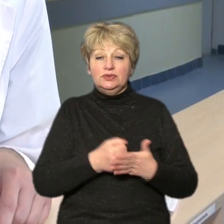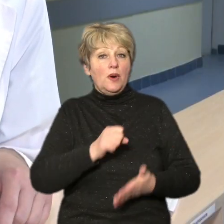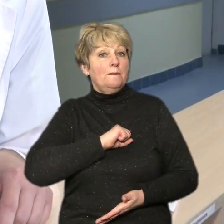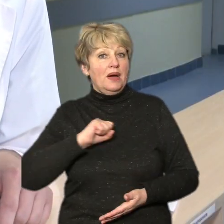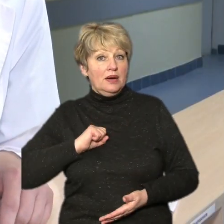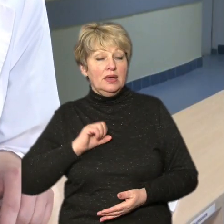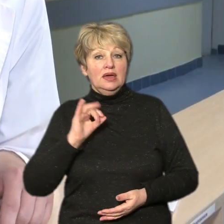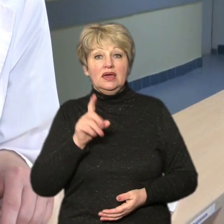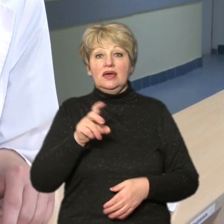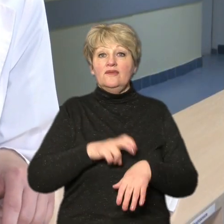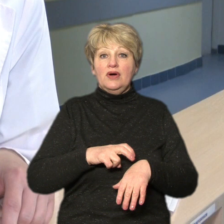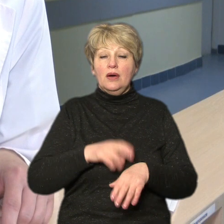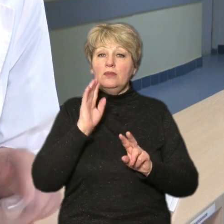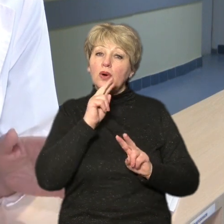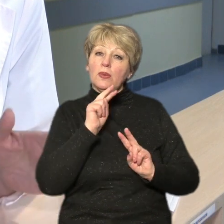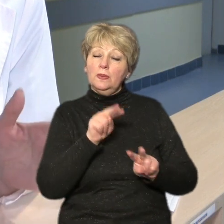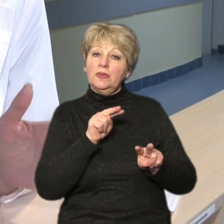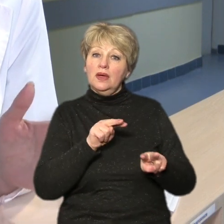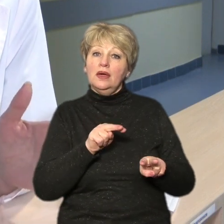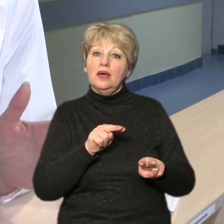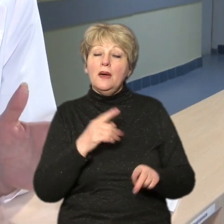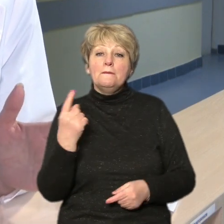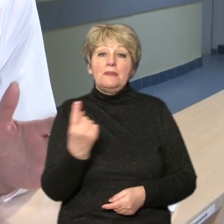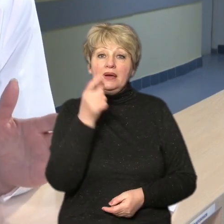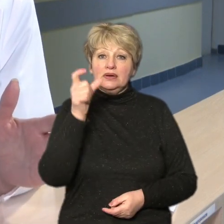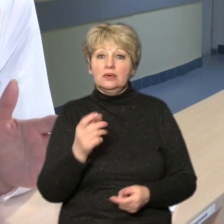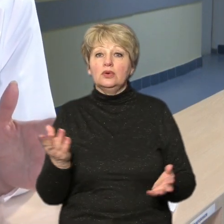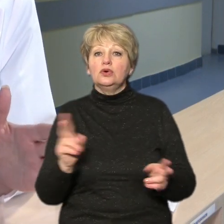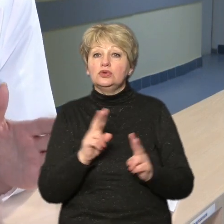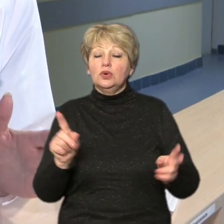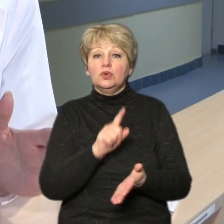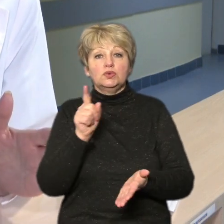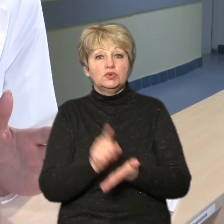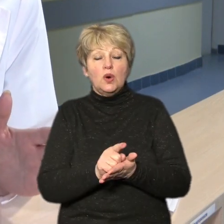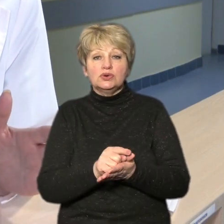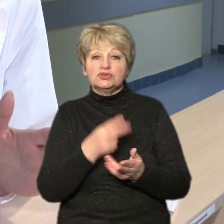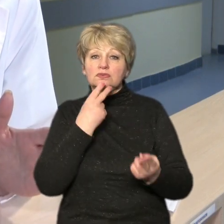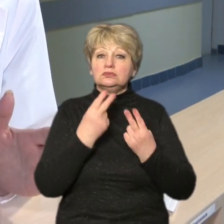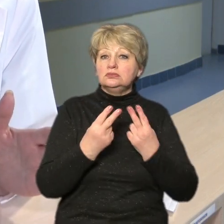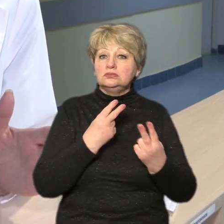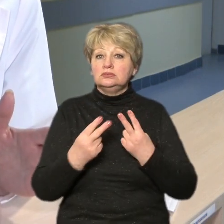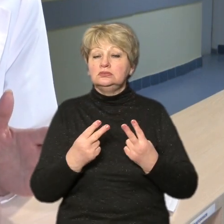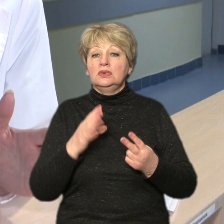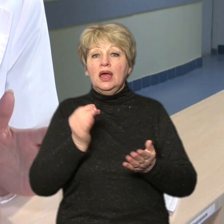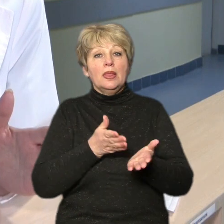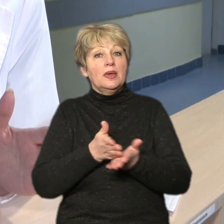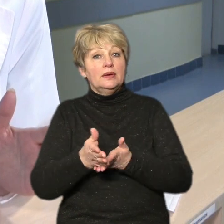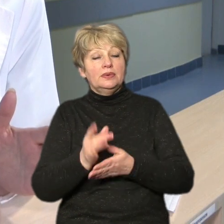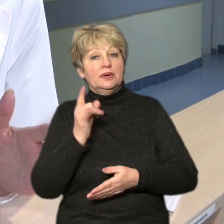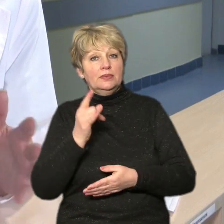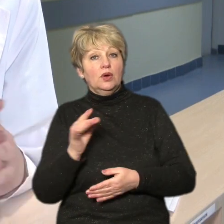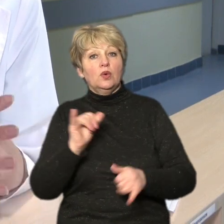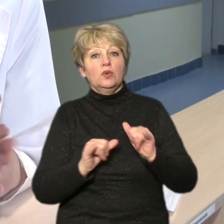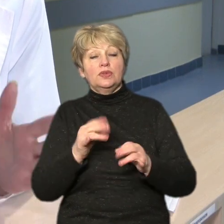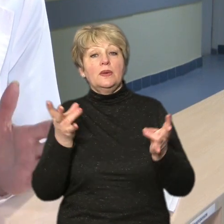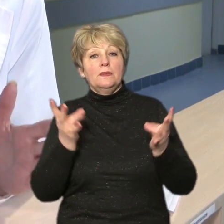тоді отой педіатр буде нагляд. Він перший, хто має зустріти і зорієнтувати дитину туди, куди потрібно,